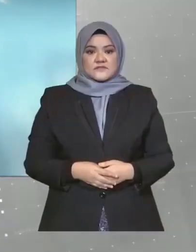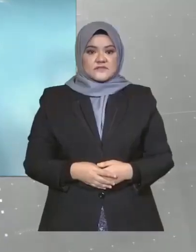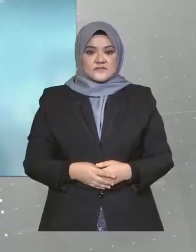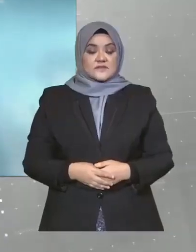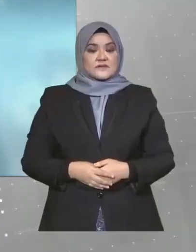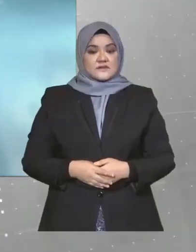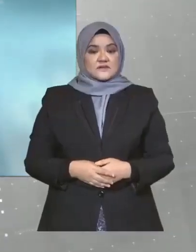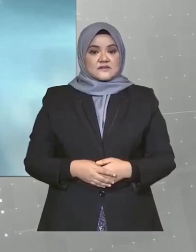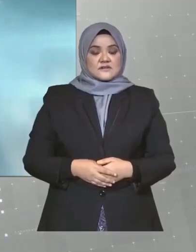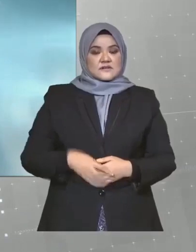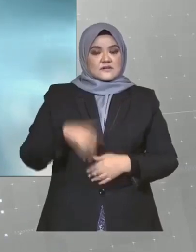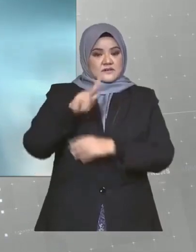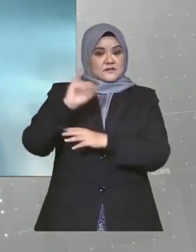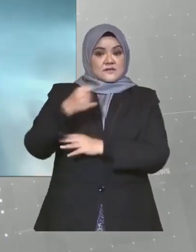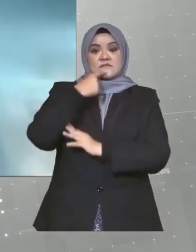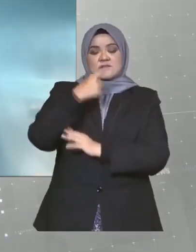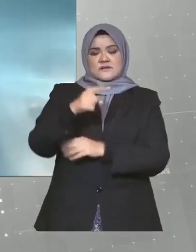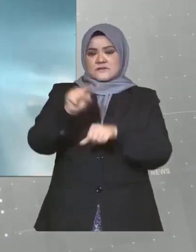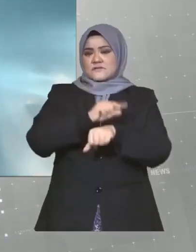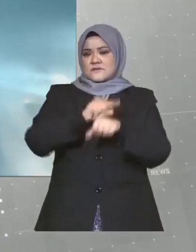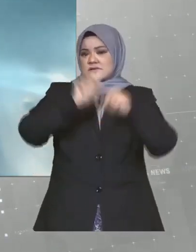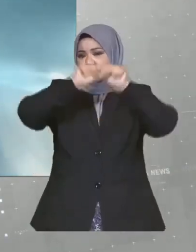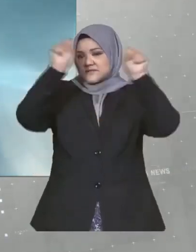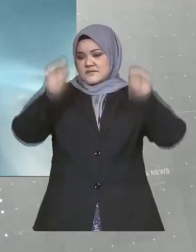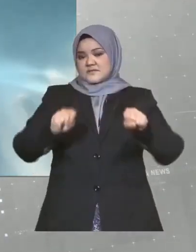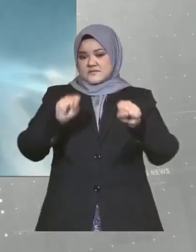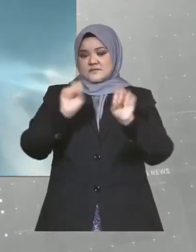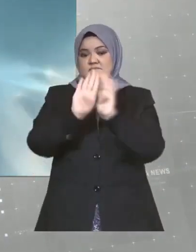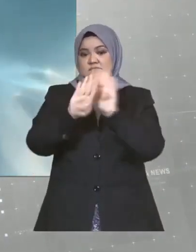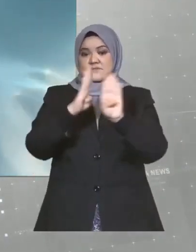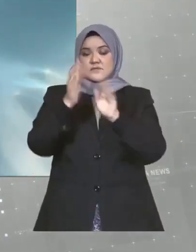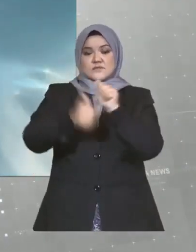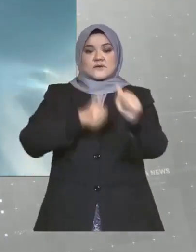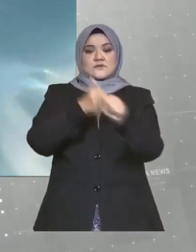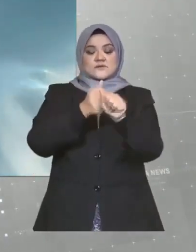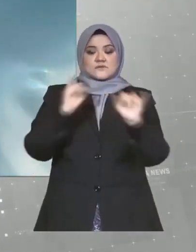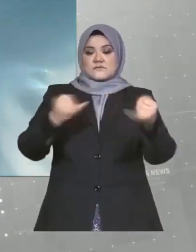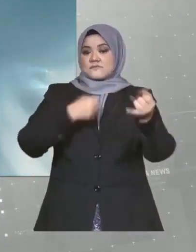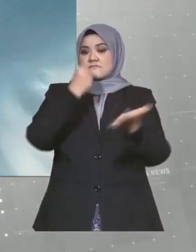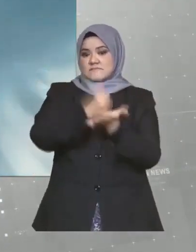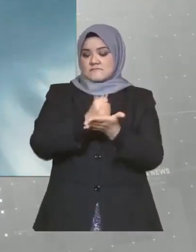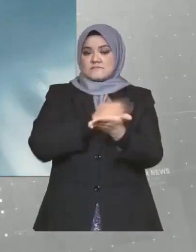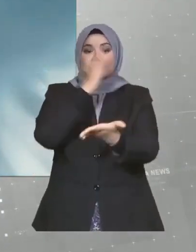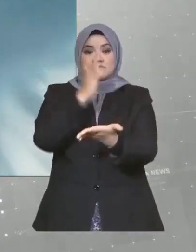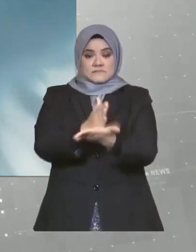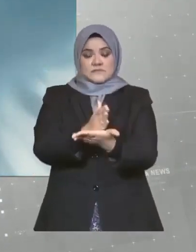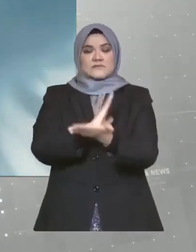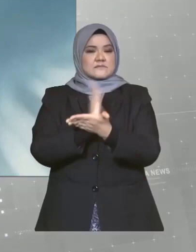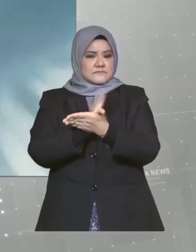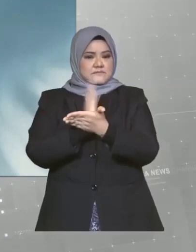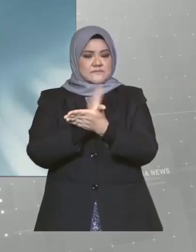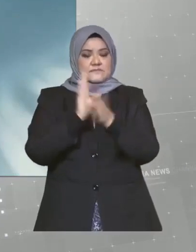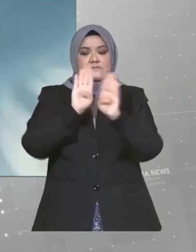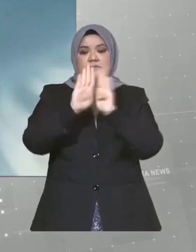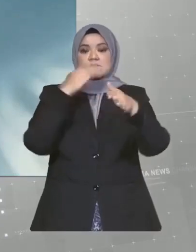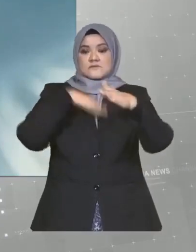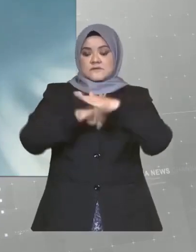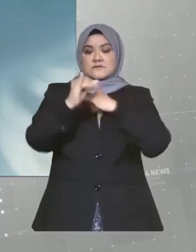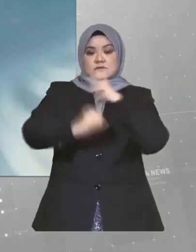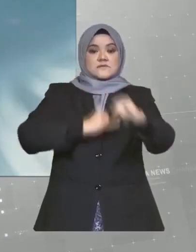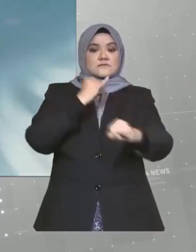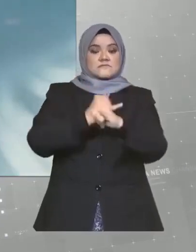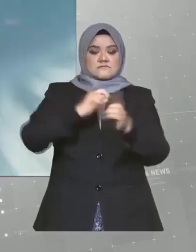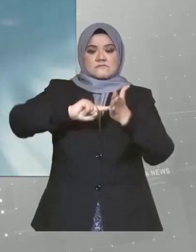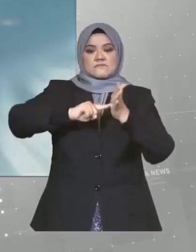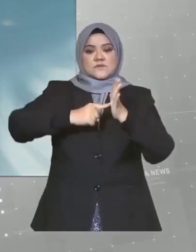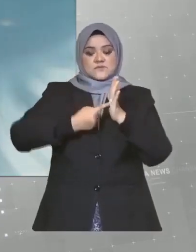Sementara itu, Kairi berkata penggunaan sistem AutoGate Jabatan Imigresen Malaysia diberhentikan sementara di pintu masuk antarabangsa